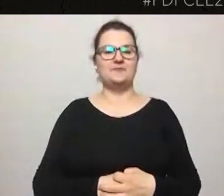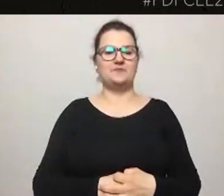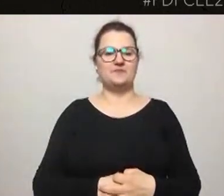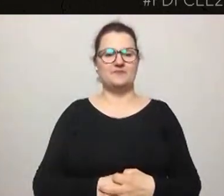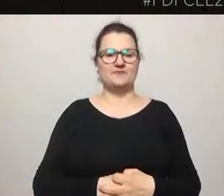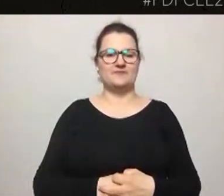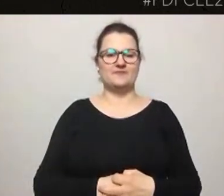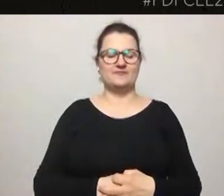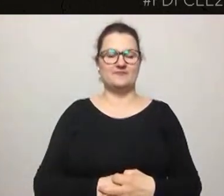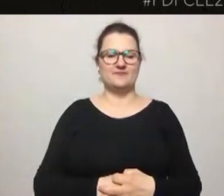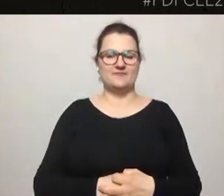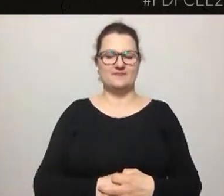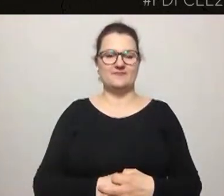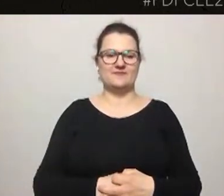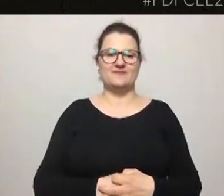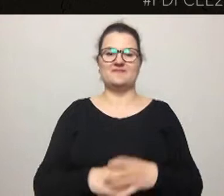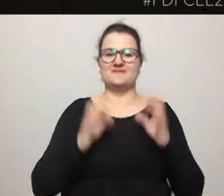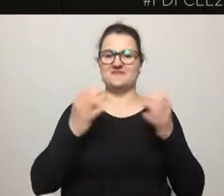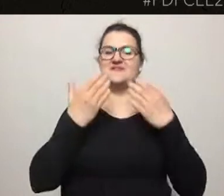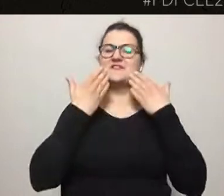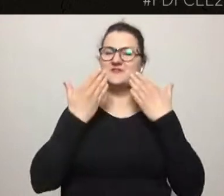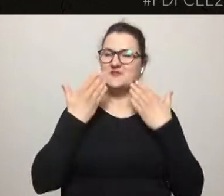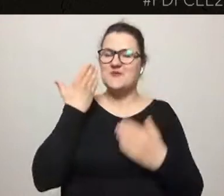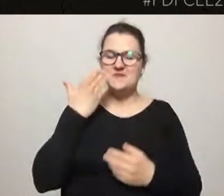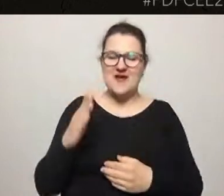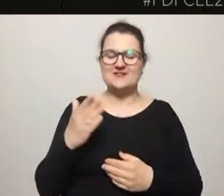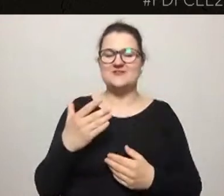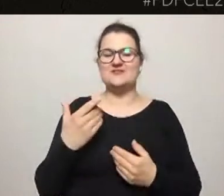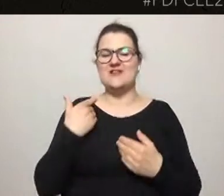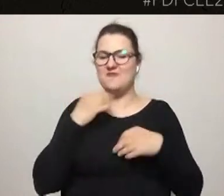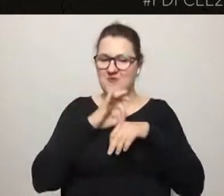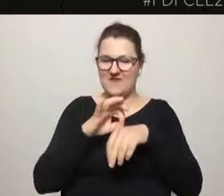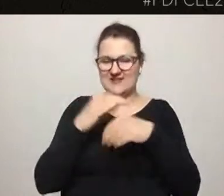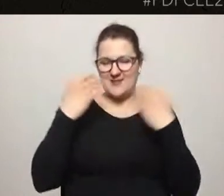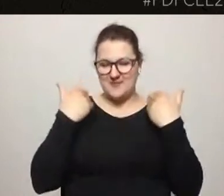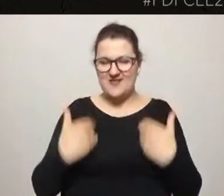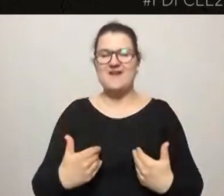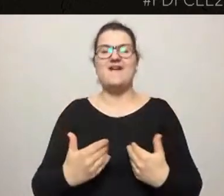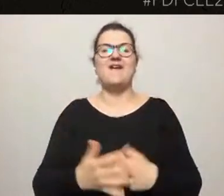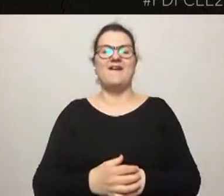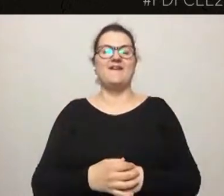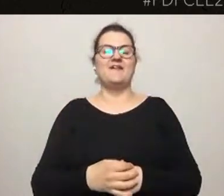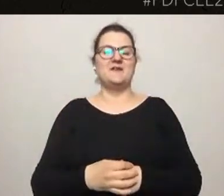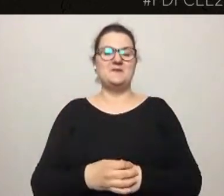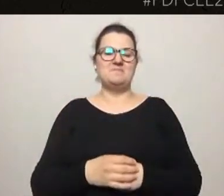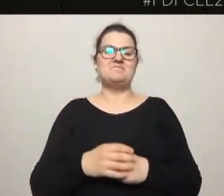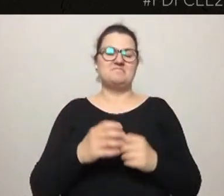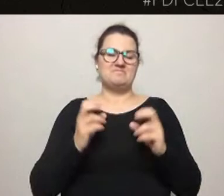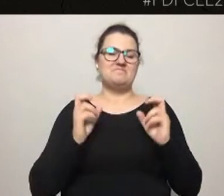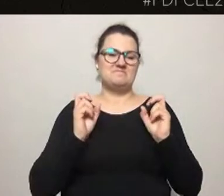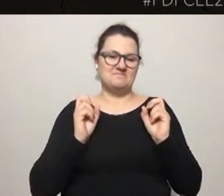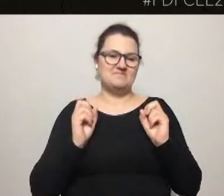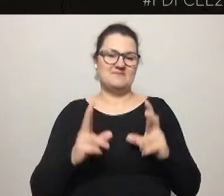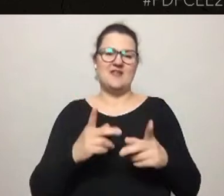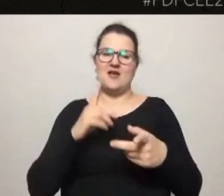Dobrze, dziękuję bardzo za wprowadzenie. Tak, jak tutaj pani Marta powiedziała,